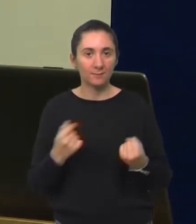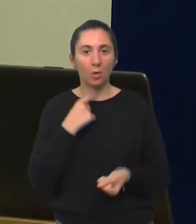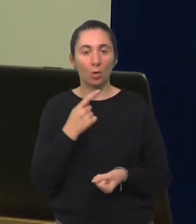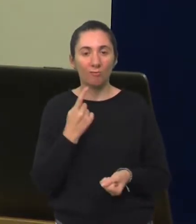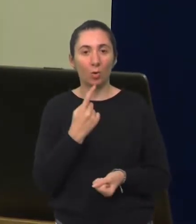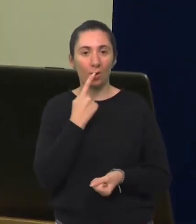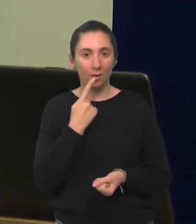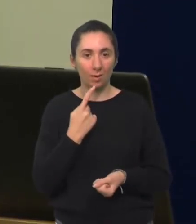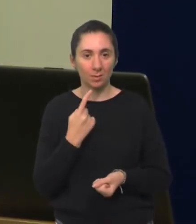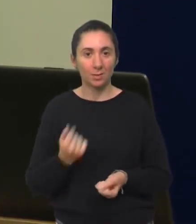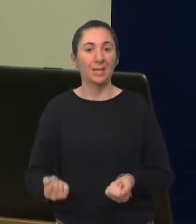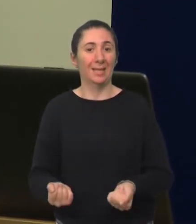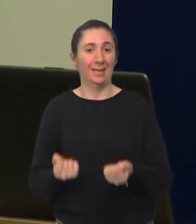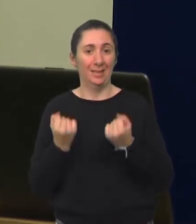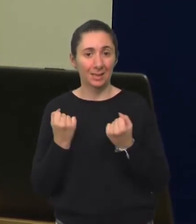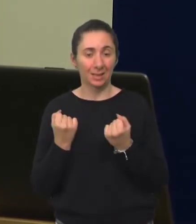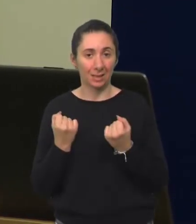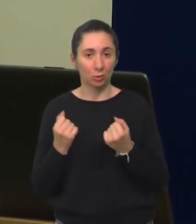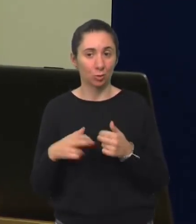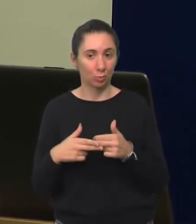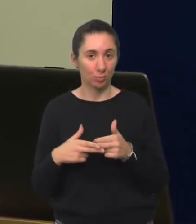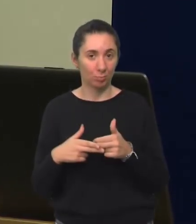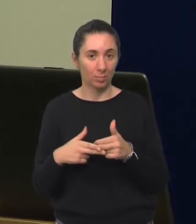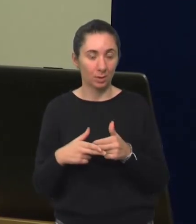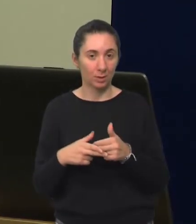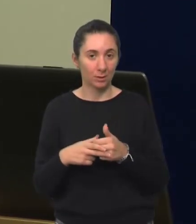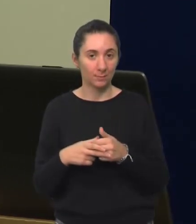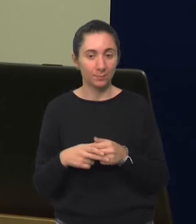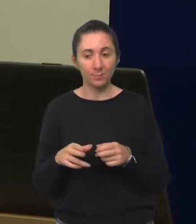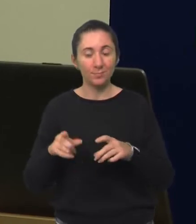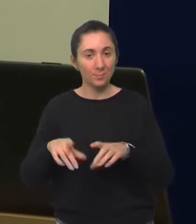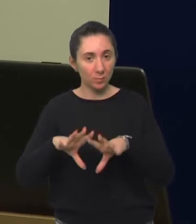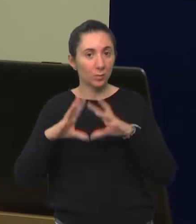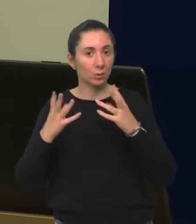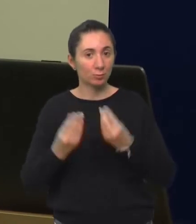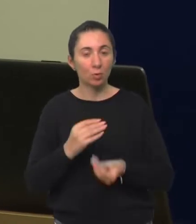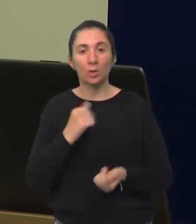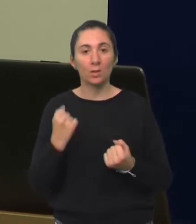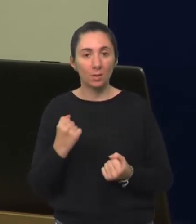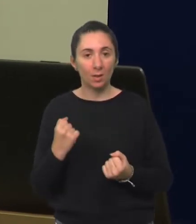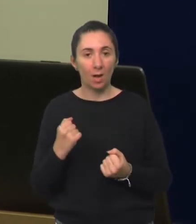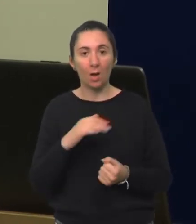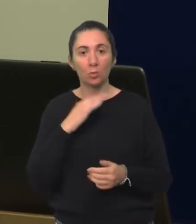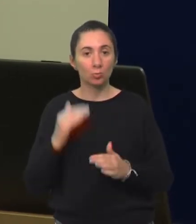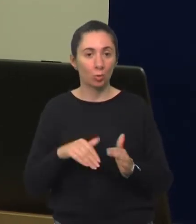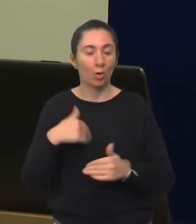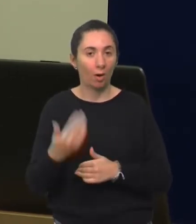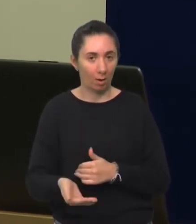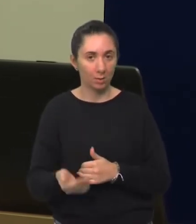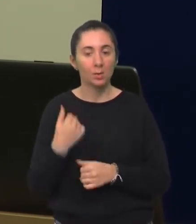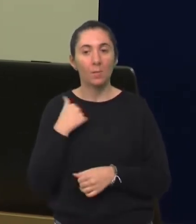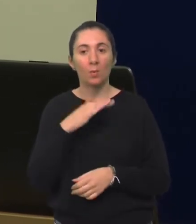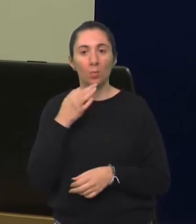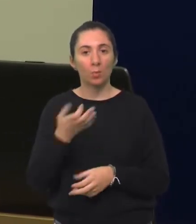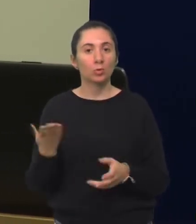govora i jezika teško da će biti. Odnosno sve će to skupa jako, jako, jako, jako kasniti. I onda vam mene